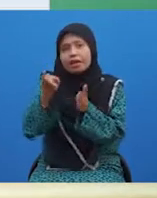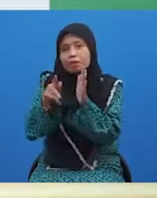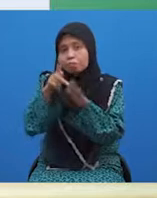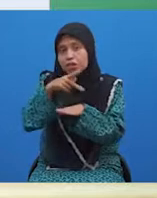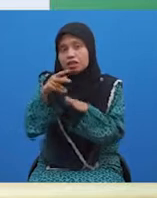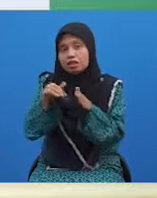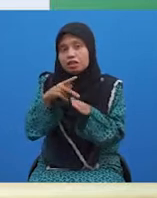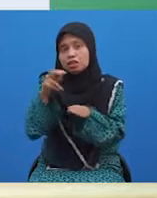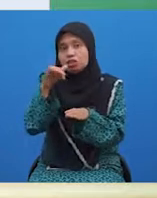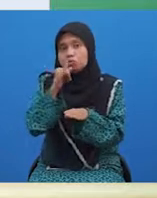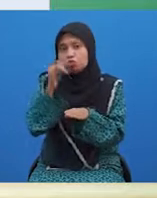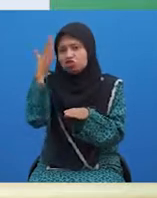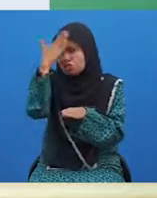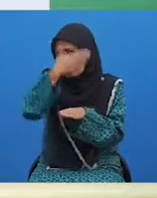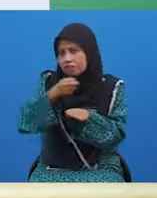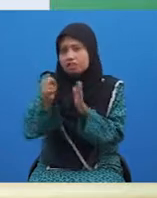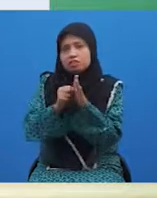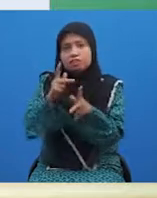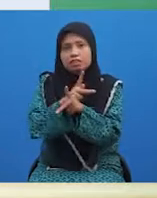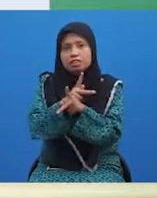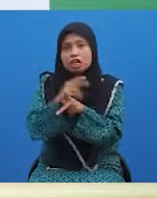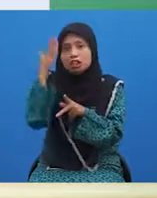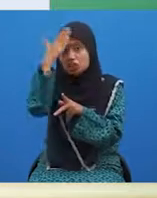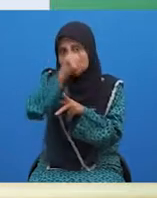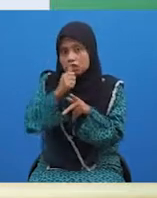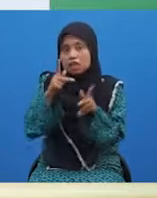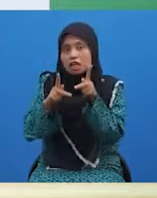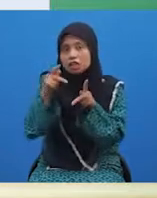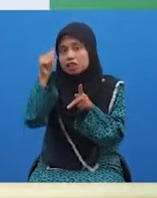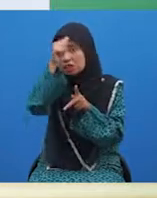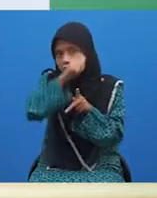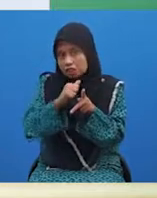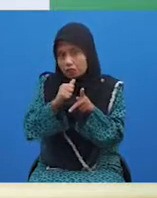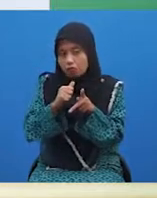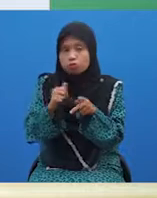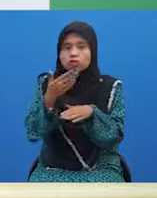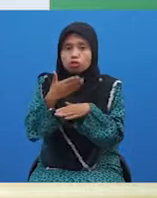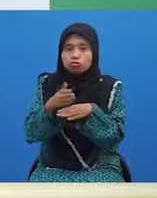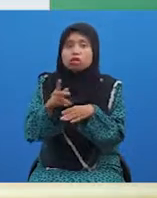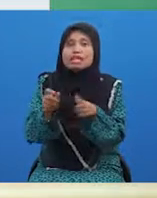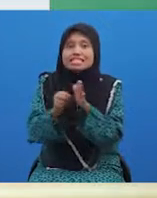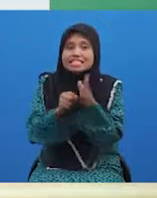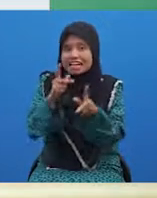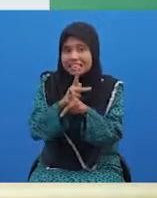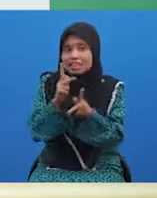Cantik ialah kata adjektif yang diikuti oleh kata penguat belakang.